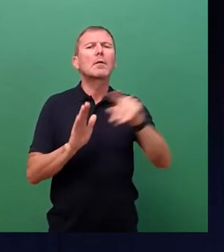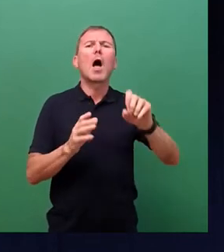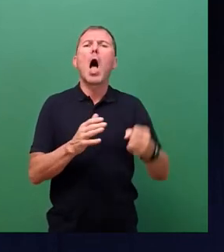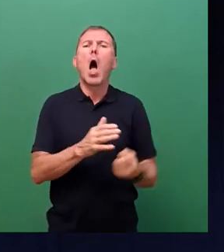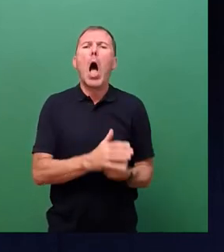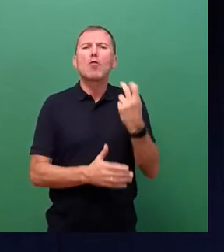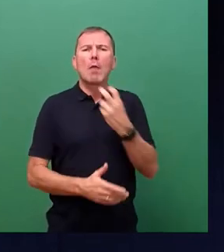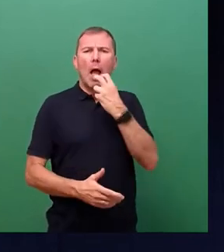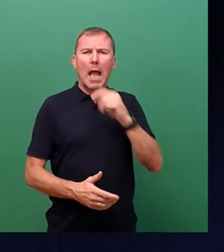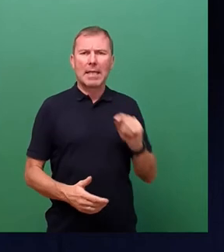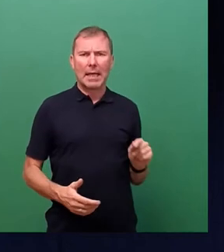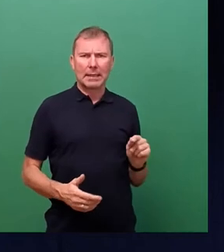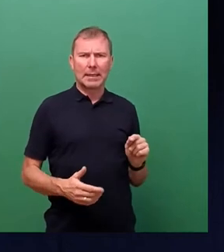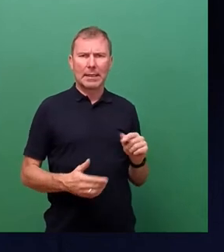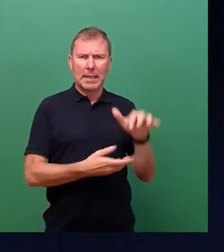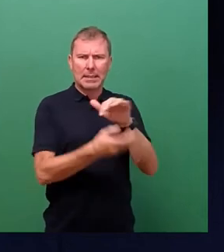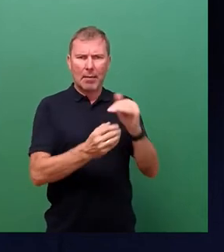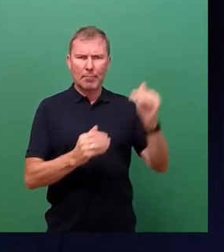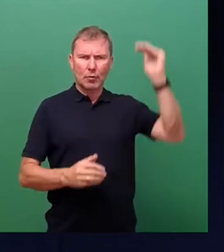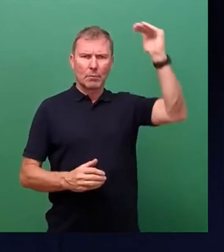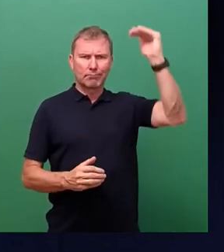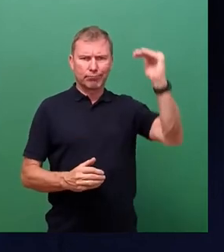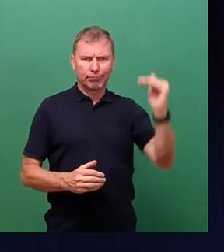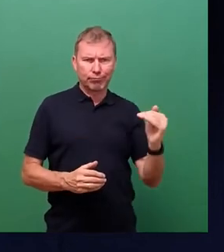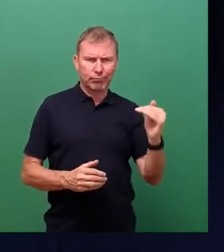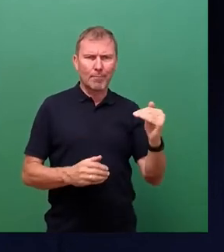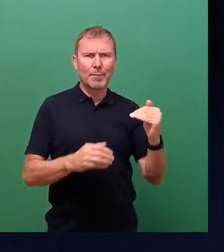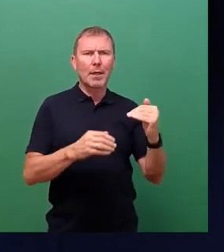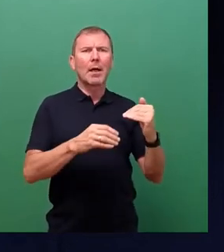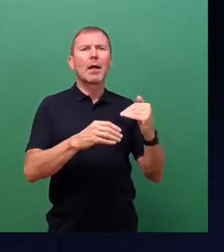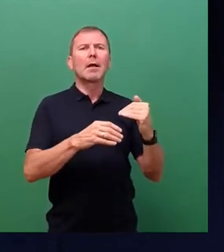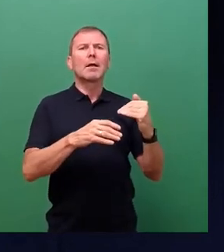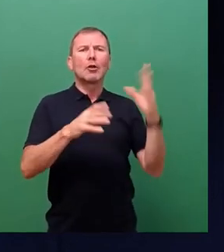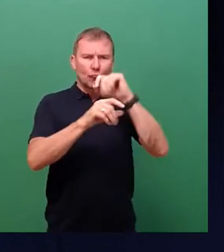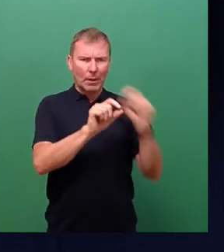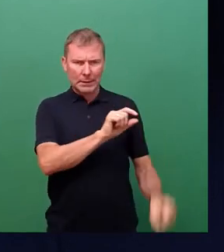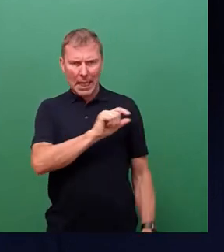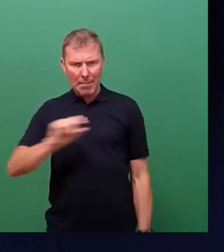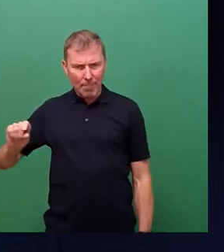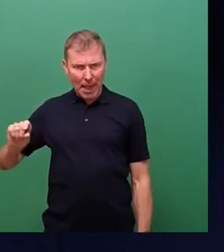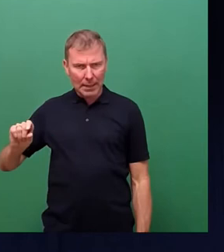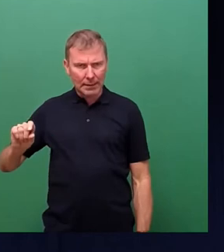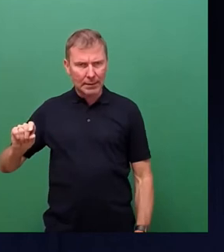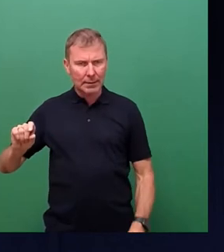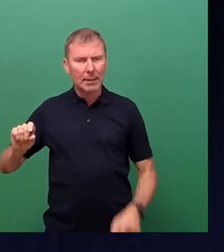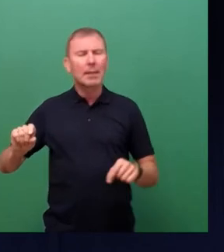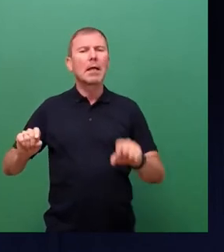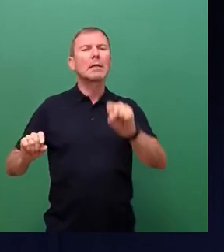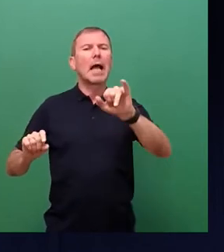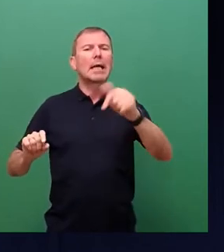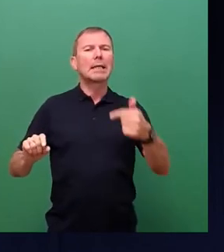im Energiemix. Und das sind die grünen Balken. Gleichzeitig die schwarzen Balken ist der SAIDI-Index, also wieder